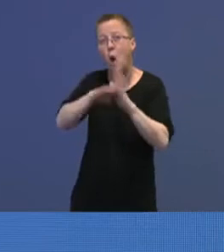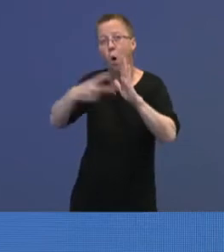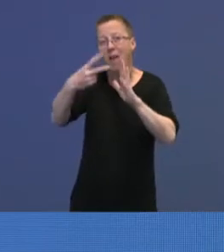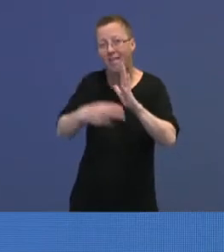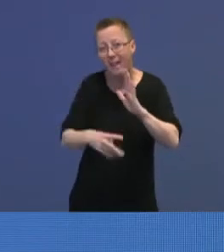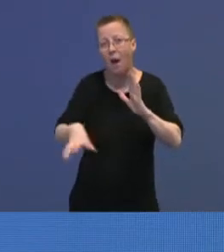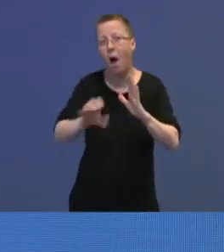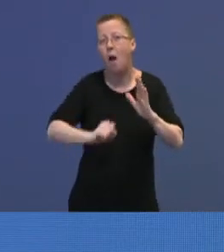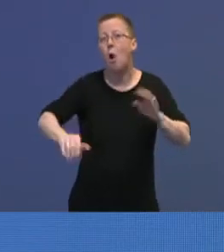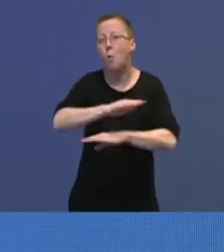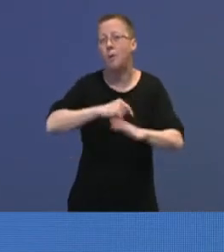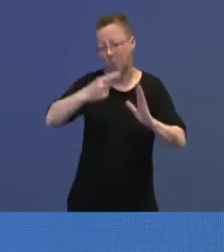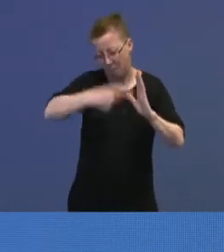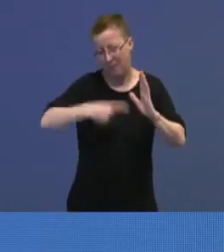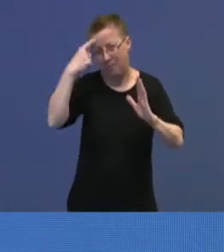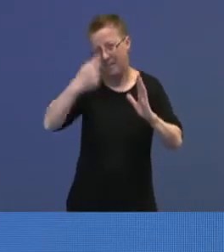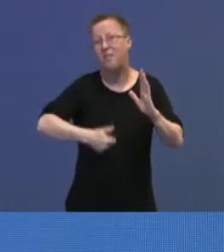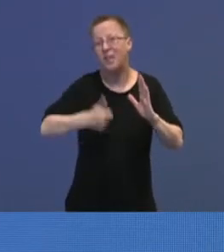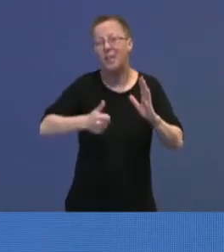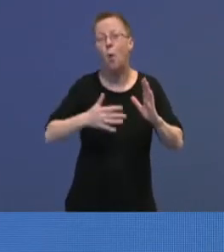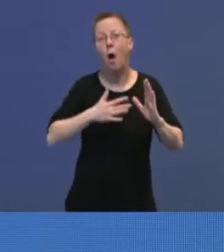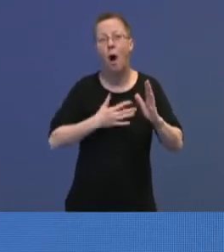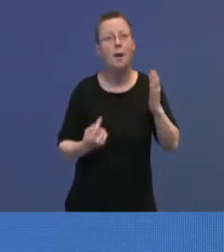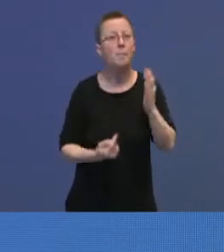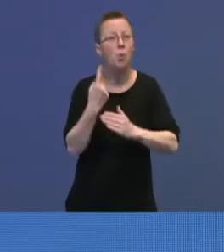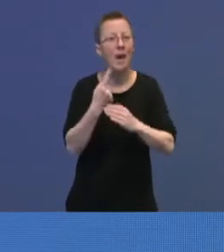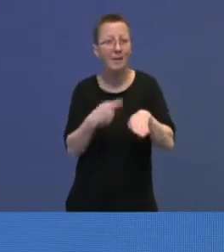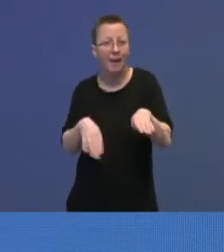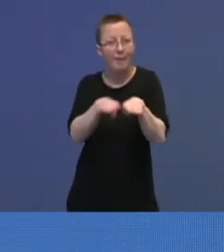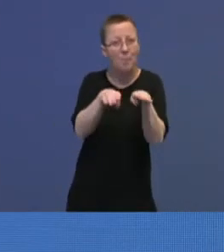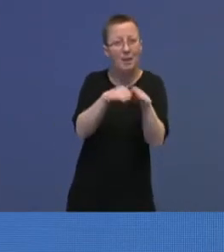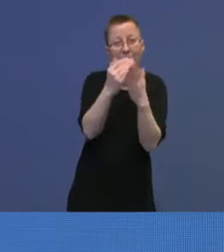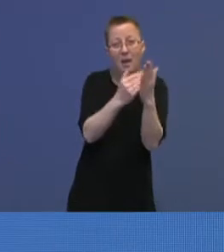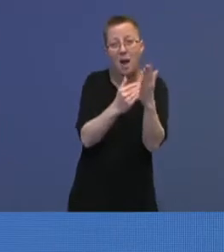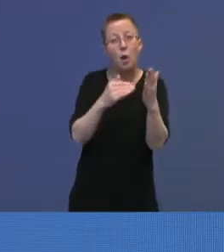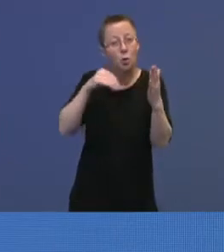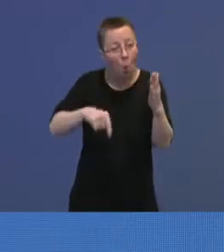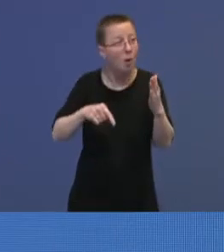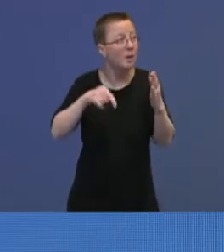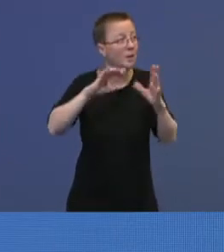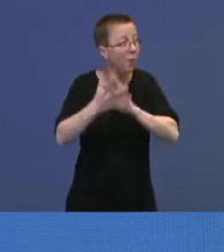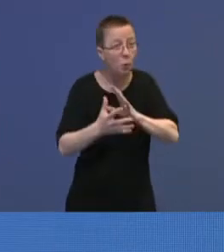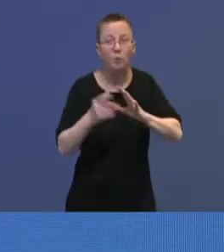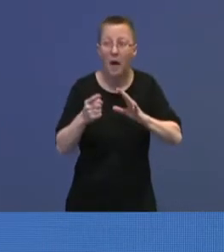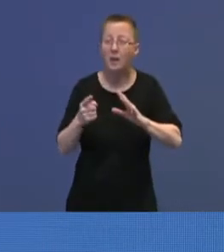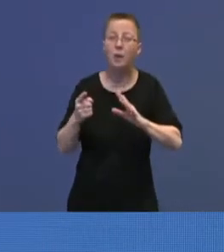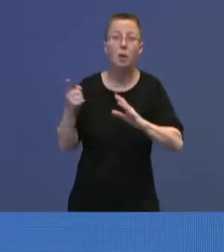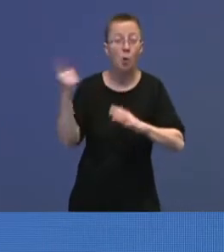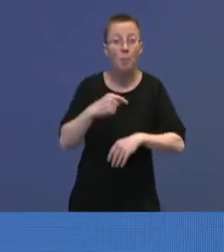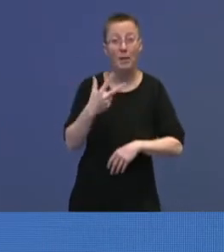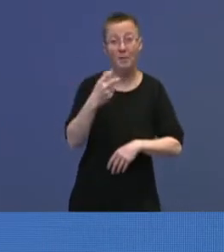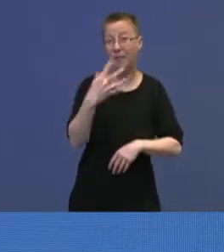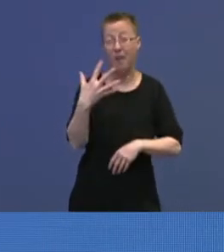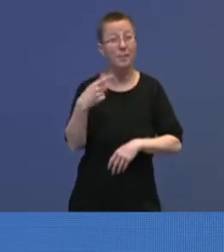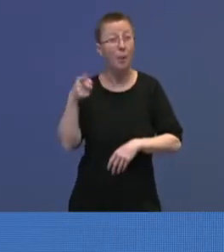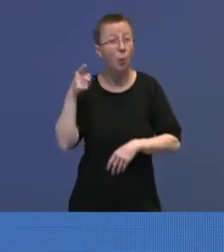alle de områdene hvor vi mener det er viktig å ha mulighet til å tilpasse regelverket i situasjoner hvor vi får fra 35 000 opp